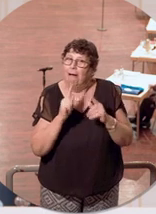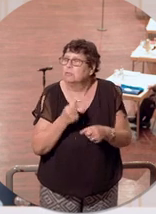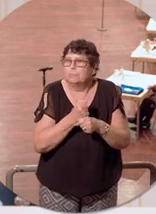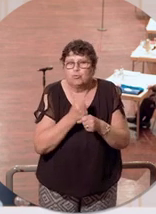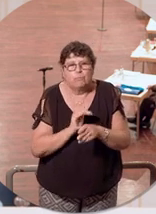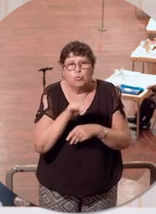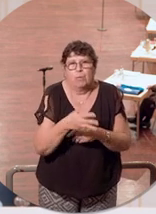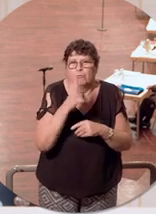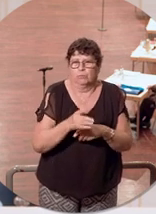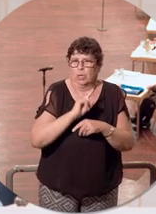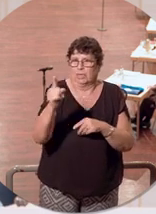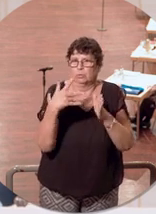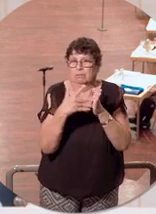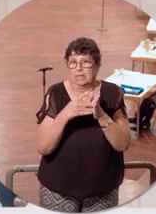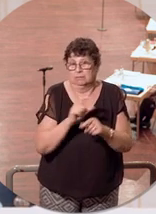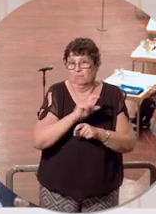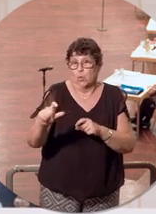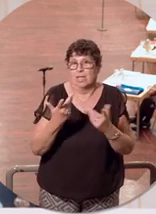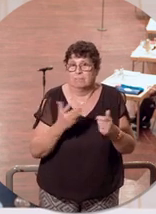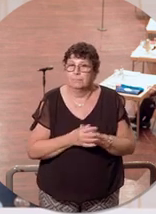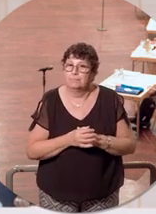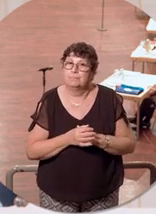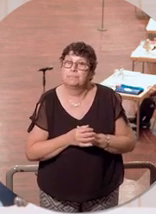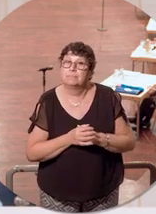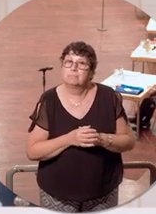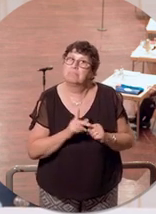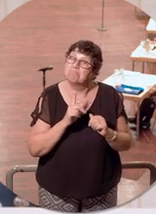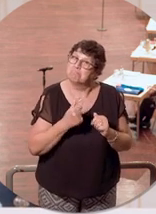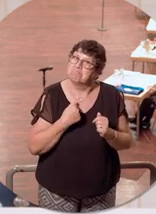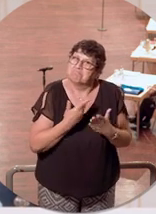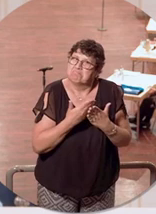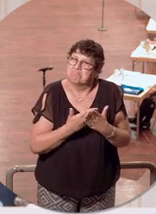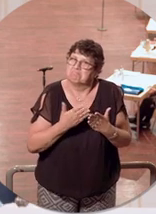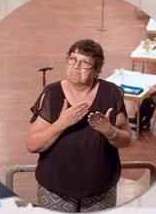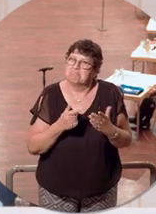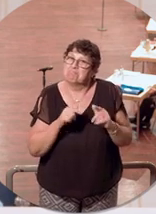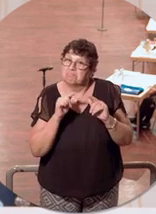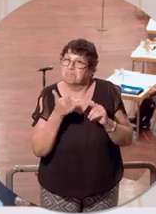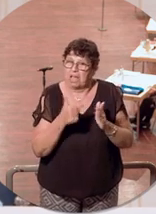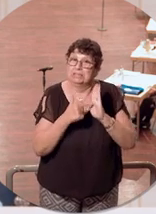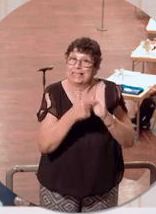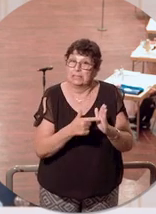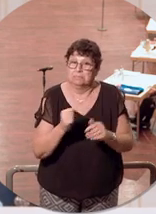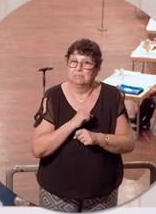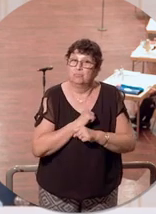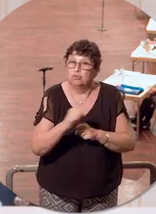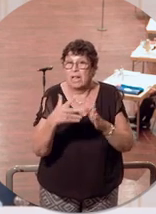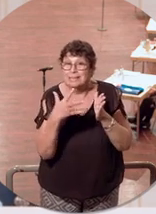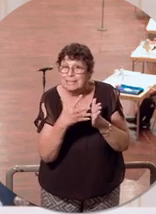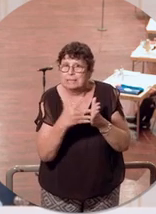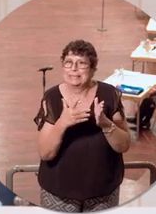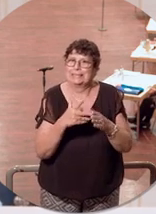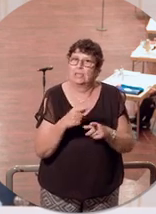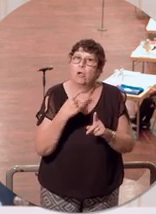.000 Testungen, die gemacht werden in der Woche. Und meine Damen und Herren, das ist doch eines klar, Schnelltests und